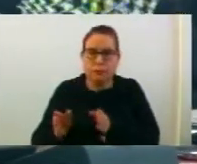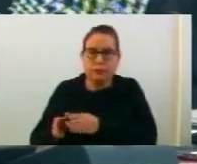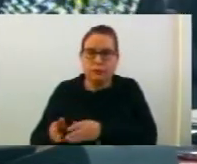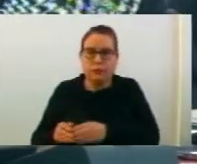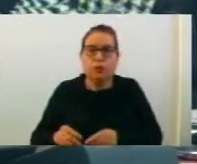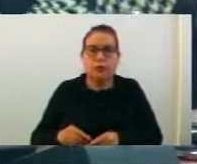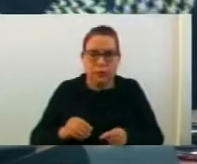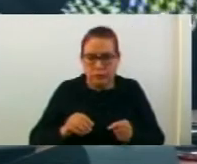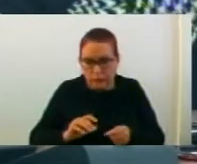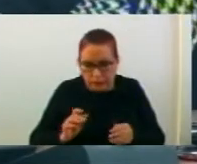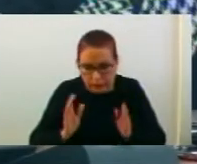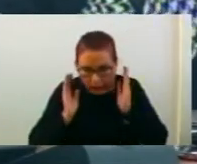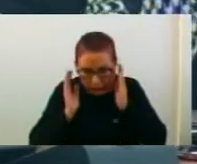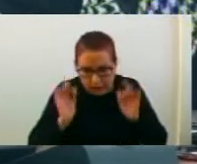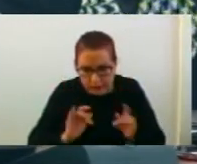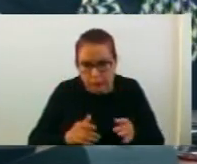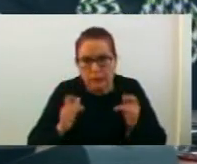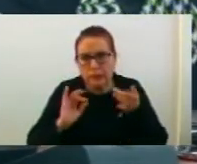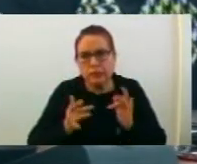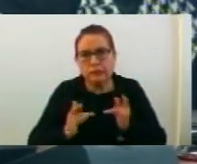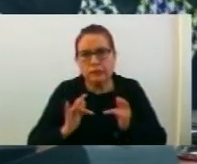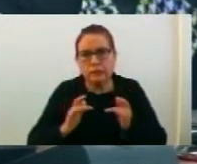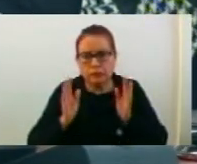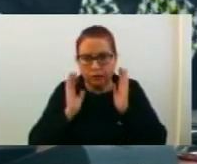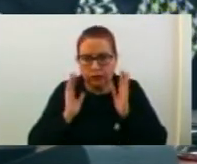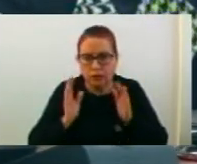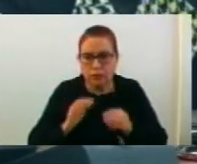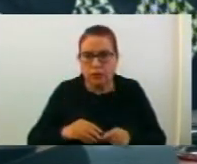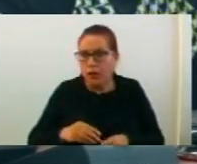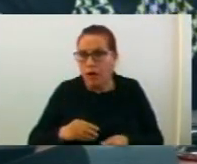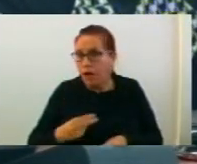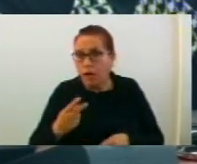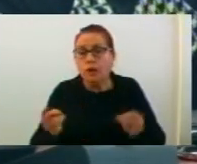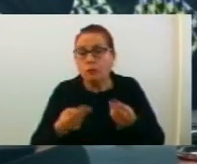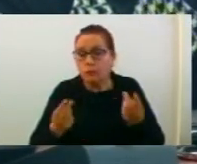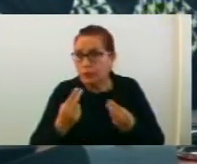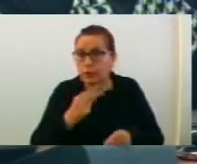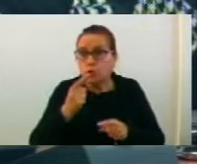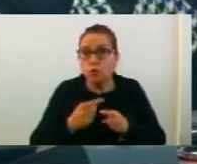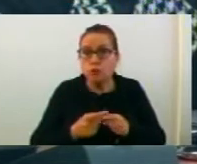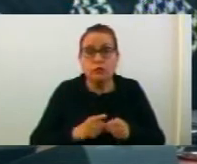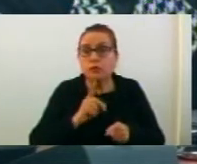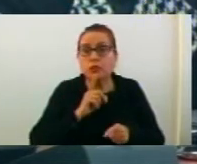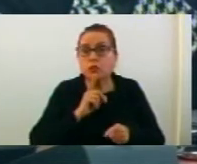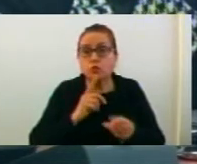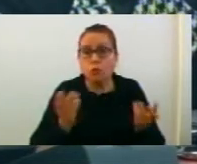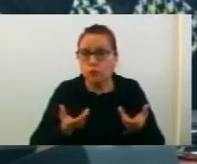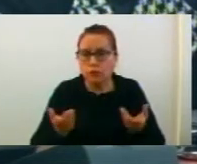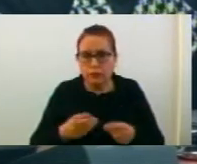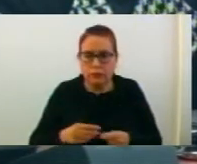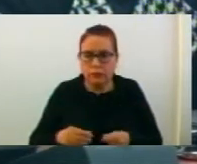електронско јавно наддавање, а по стапката ќе јас проведе Комисията за разполагање со движни и недвижни ствари,